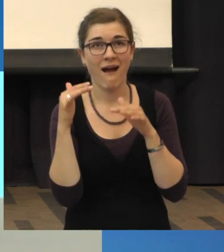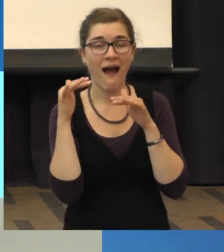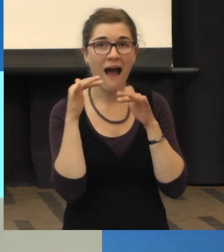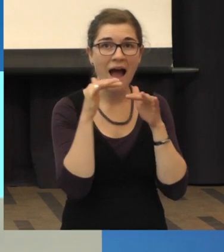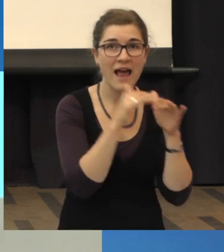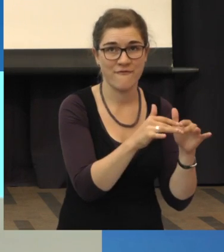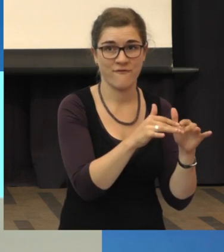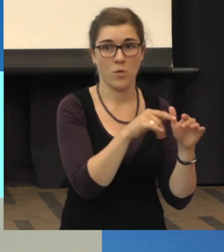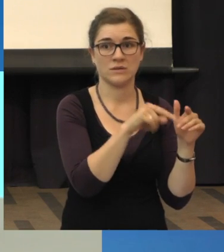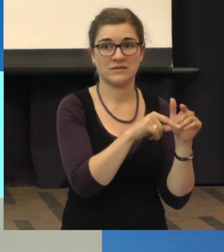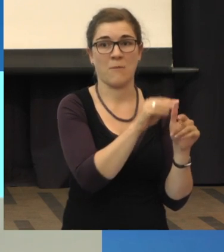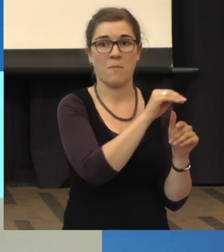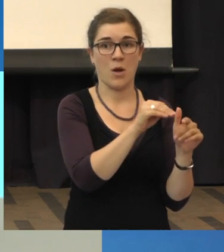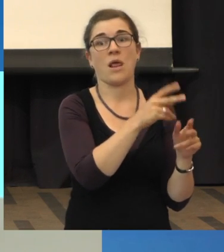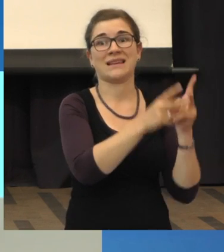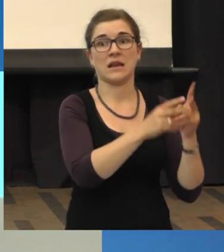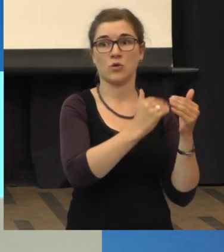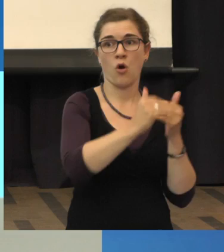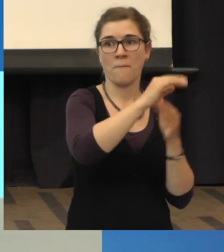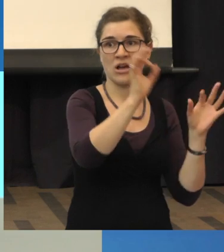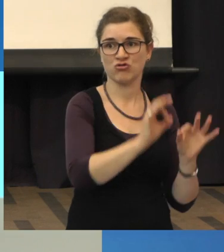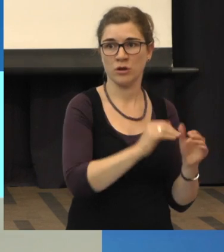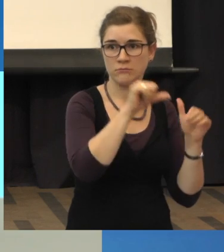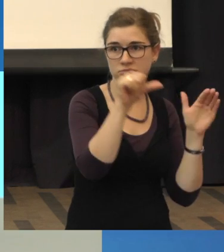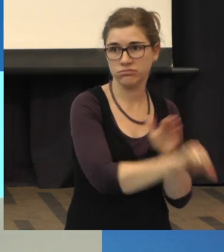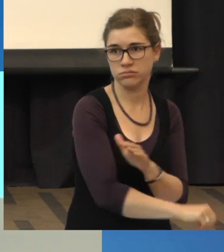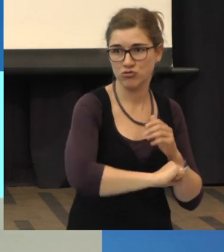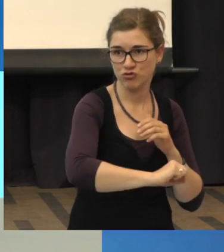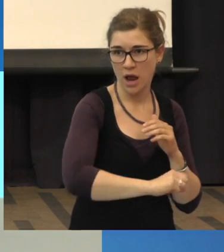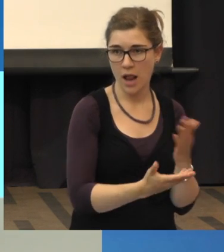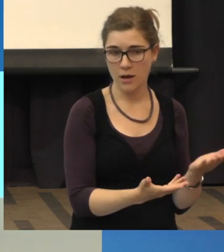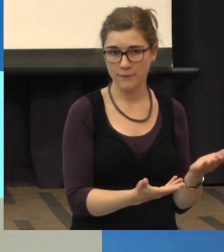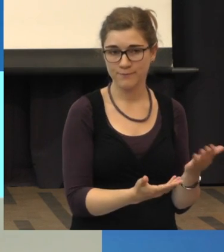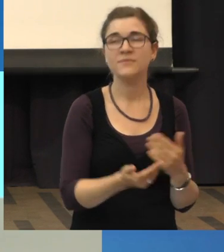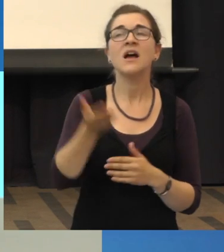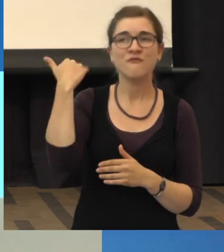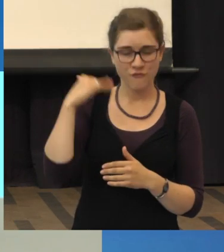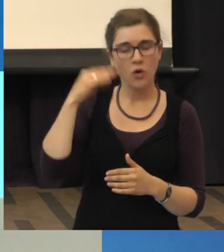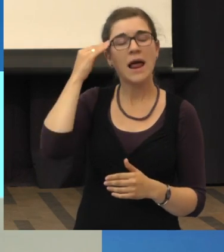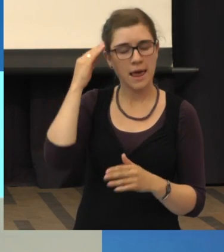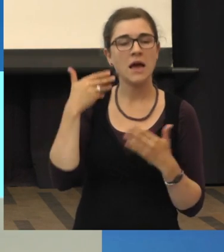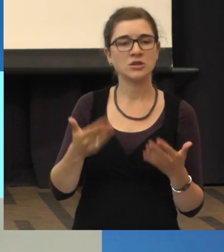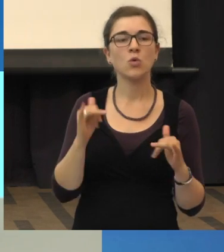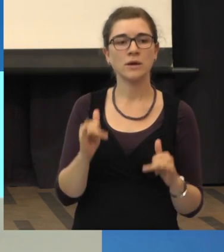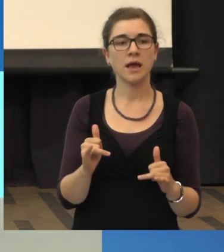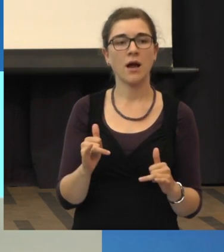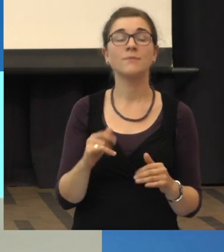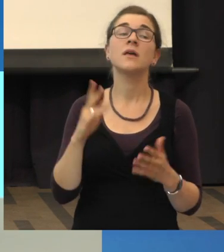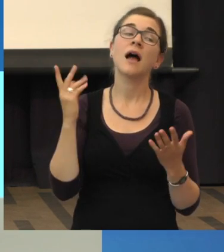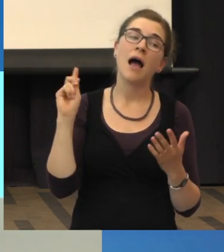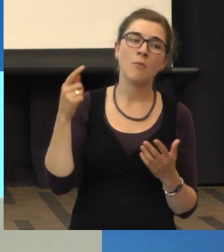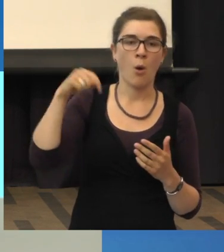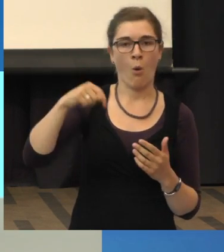Da war man früher der Meinung, dass das so ist. Das haben wir auch so gelernt. Heute gibt es aber eine neue